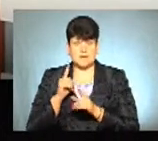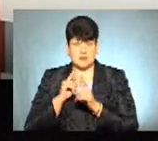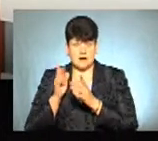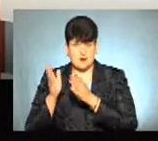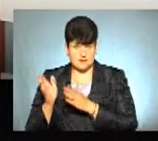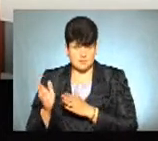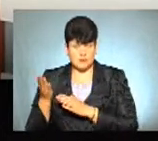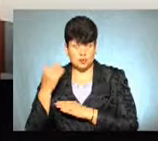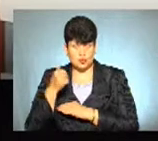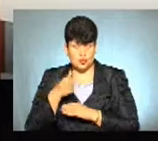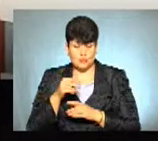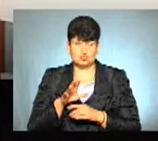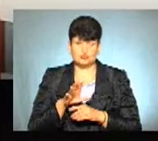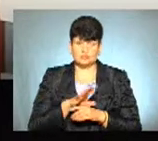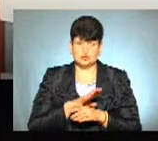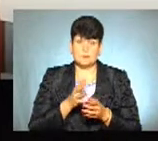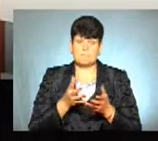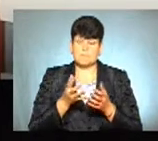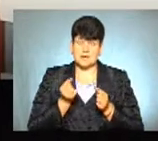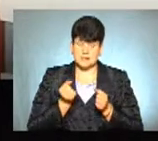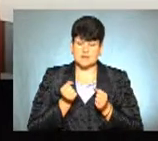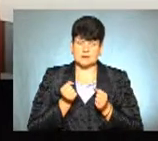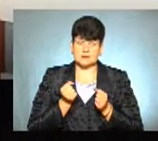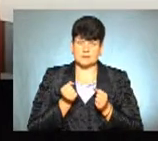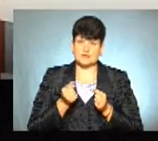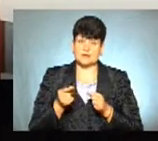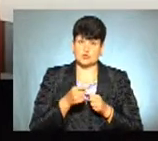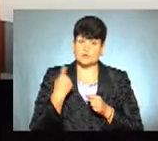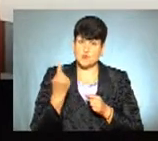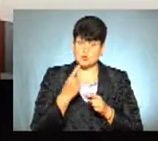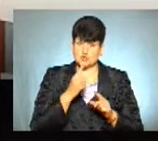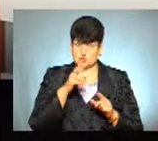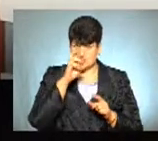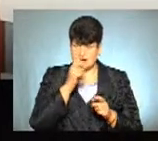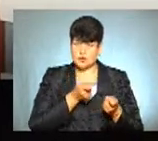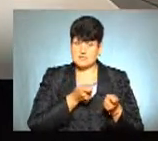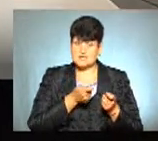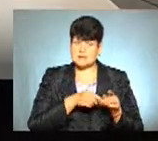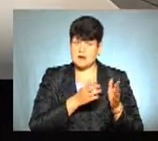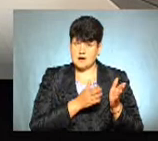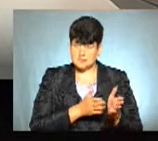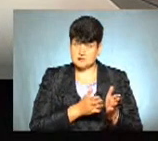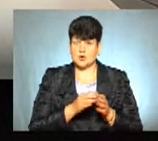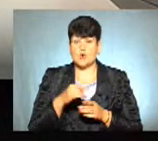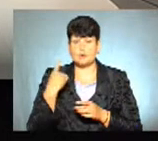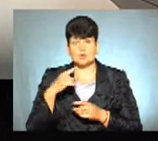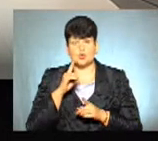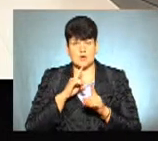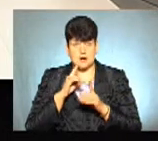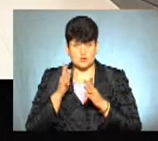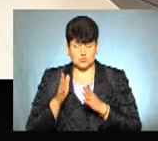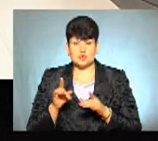так минулоріч прийнята програма Тернопільської обласної державної адміністрації та обласною радою